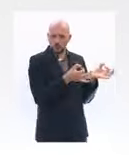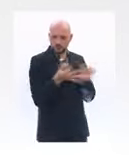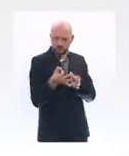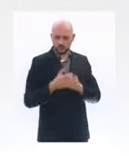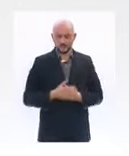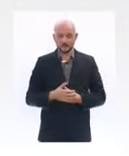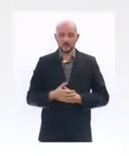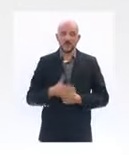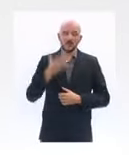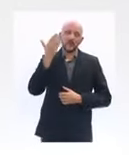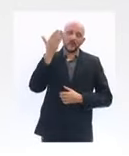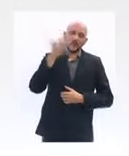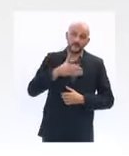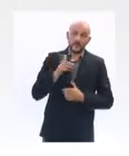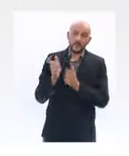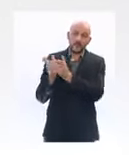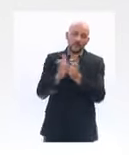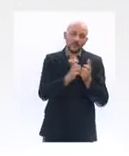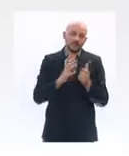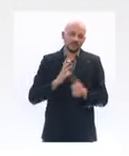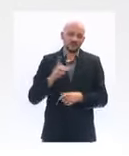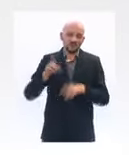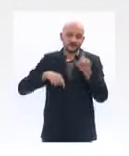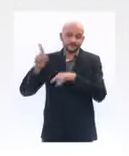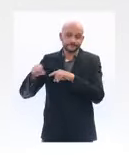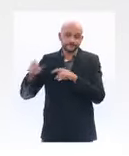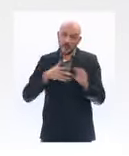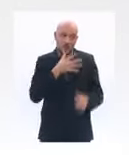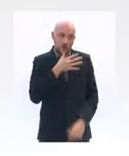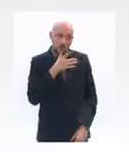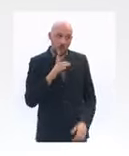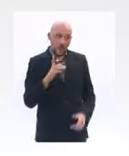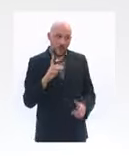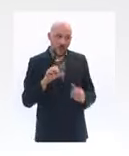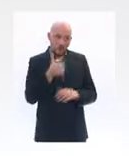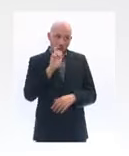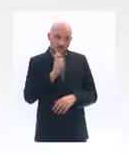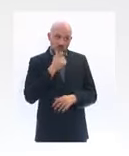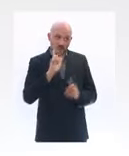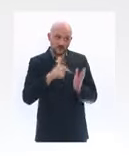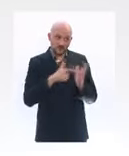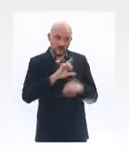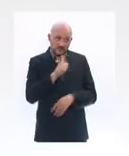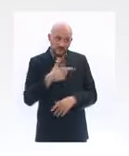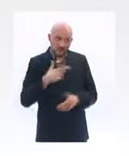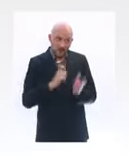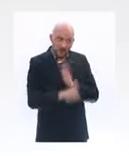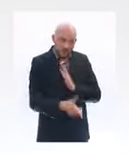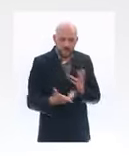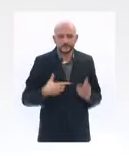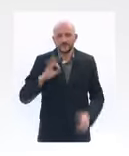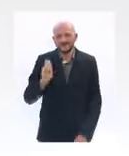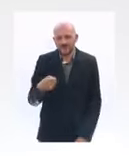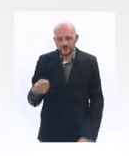ne seront pas en mesure de rembourser leurs prêts au 1er mars 2021 et que c'est là aussi un sujet d'inquiétude et que là aussi nous